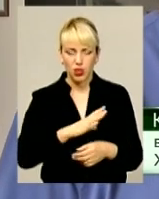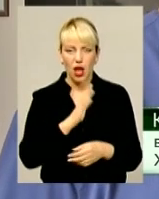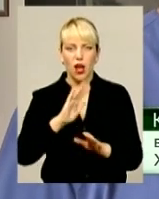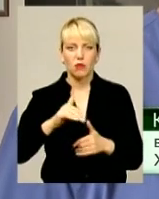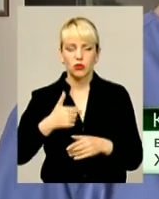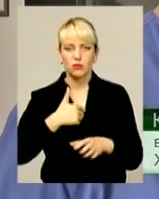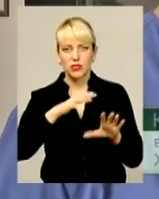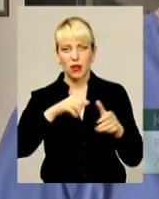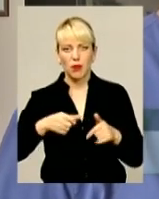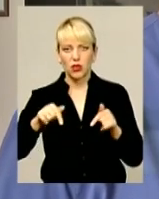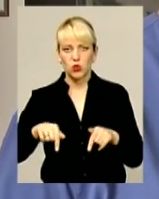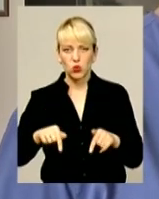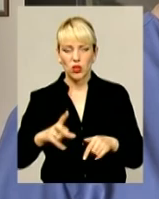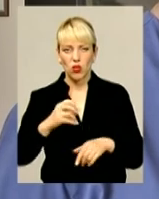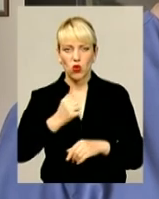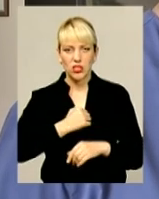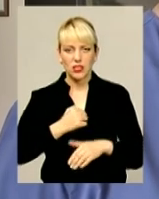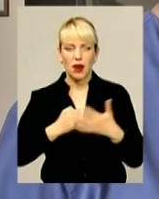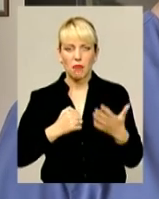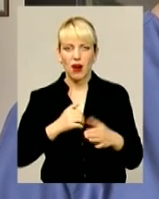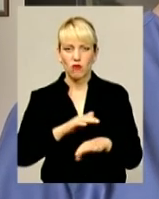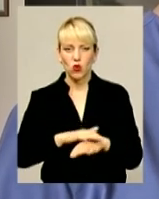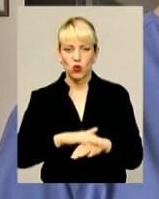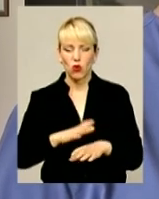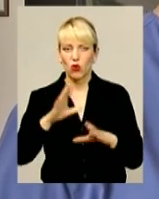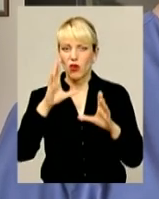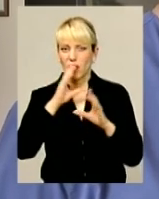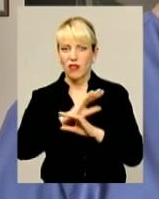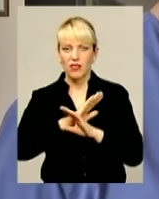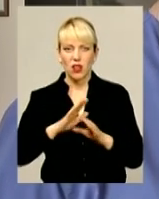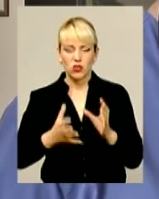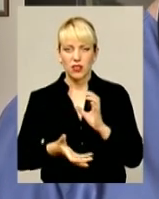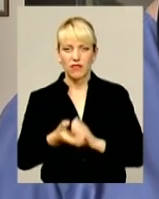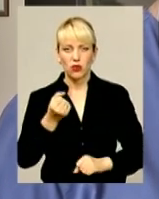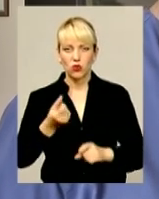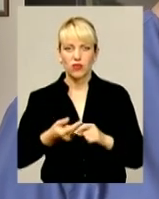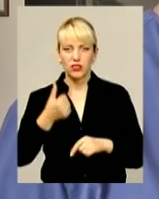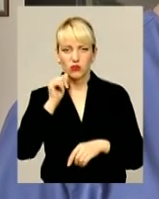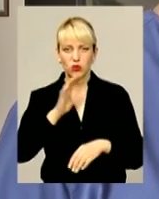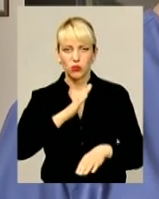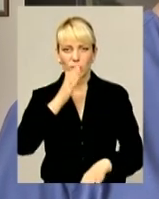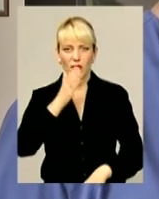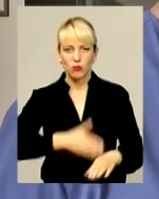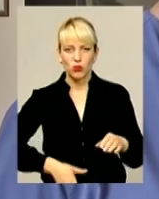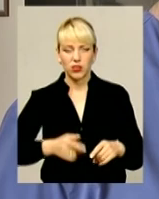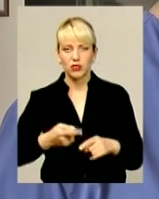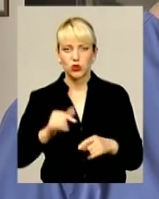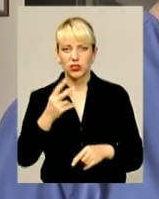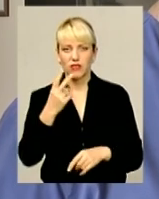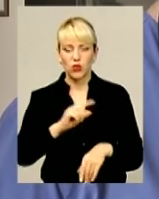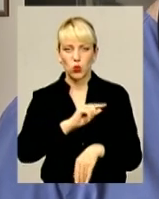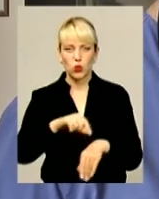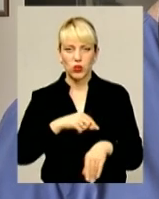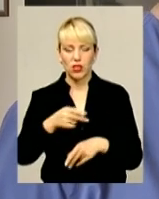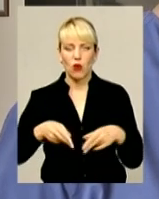Потім ми забрали його сюди, але, на жаль, ногу, право йому врятувати не вдалося. Вчора провели ампутацію, близько двох годин тривала операція, але на